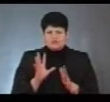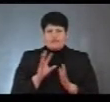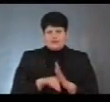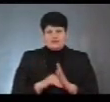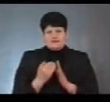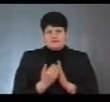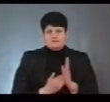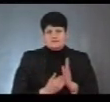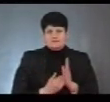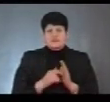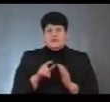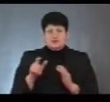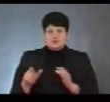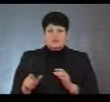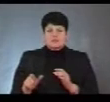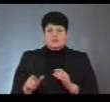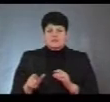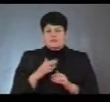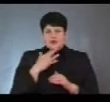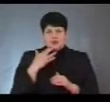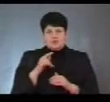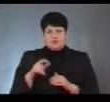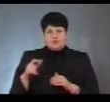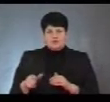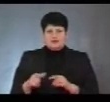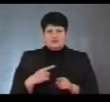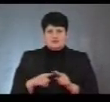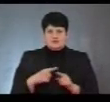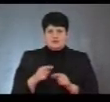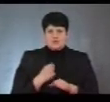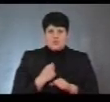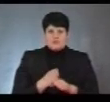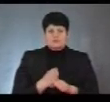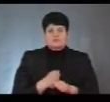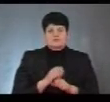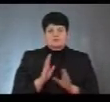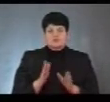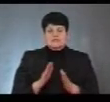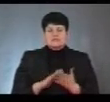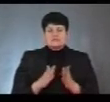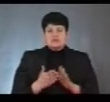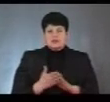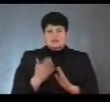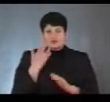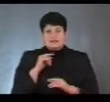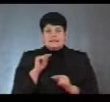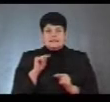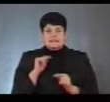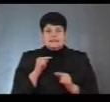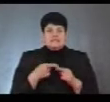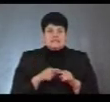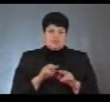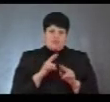Тому люди просувати багато людей, тим більше, коли швидко робиться робота, самі розуміють, що може бути ситуація, коли якась технічна помилка